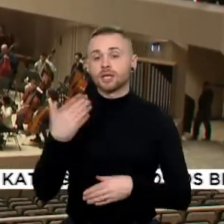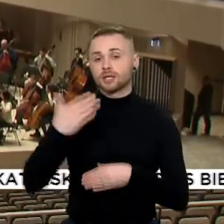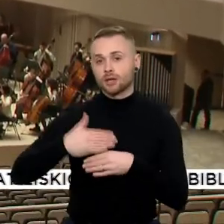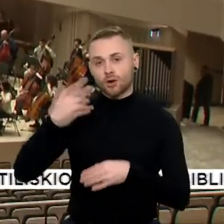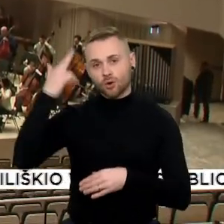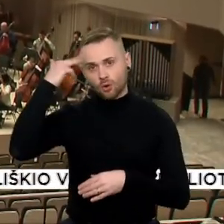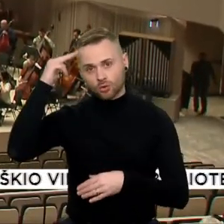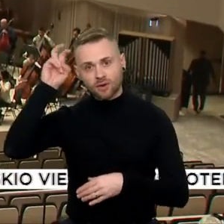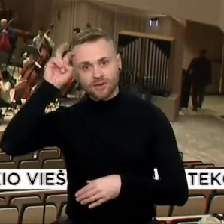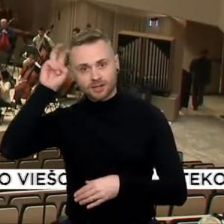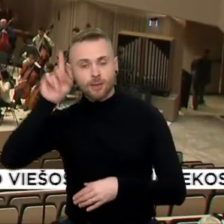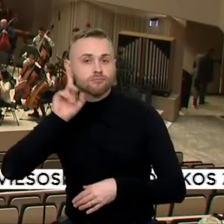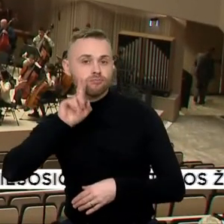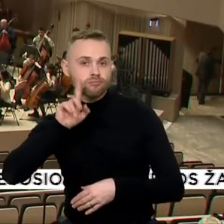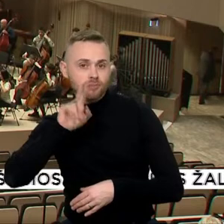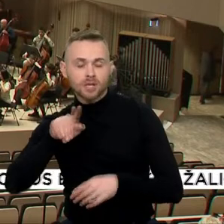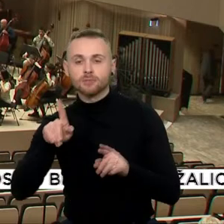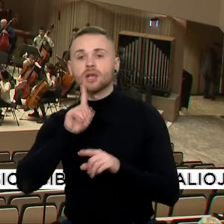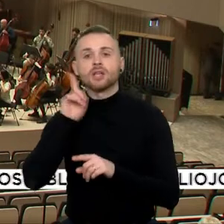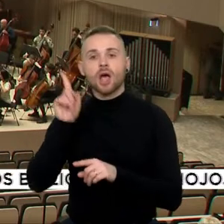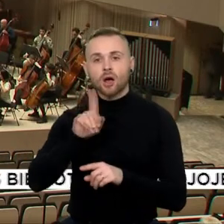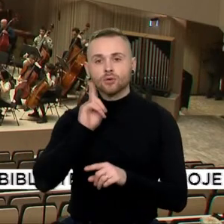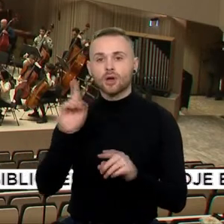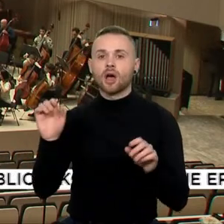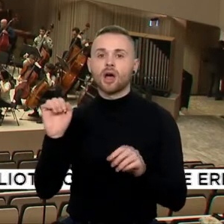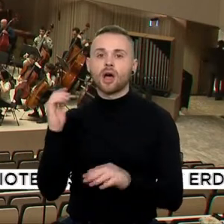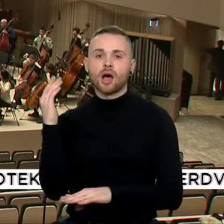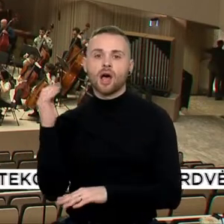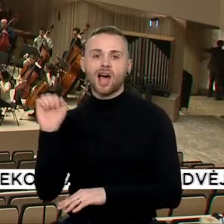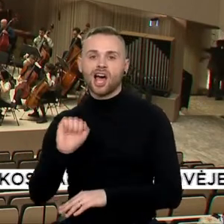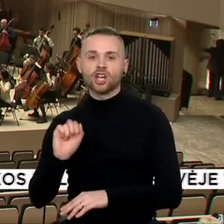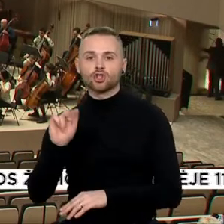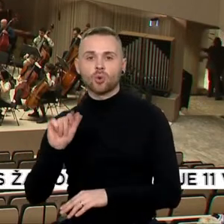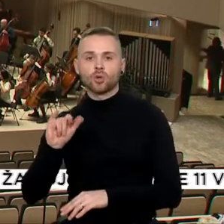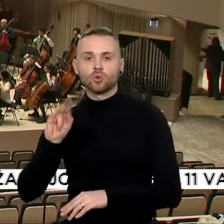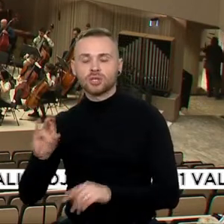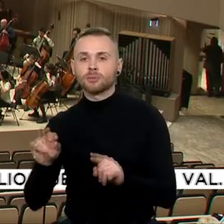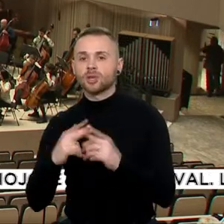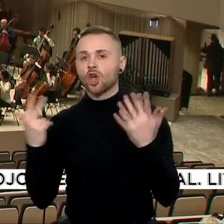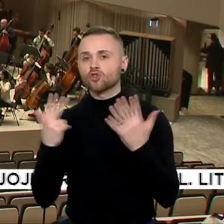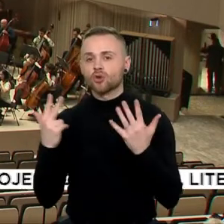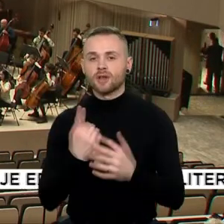valstybinės berniukų ir jaunuolių choras Ažuliukas bei aštuni solistai.